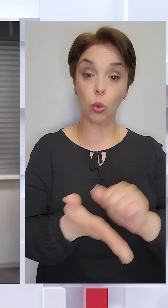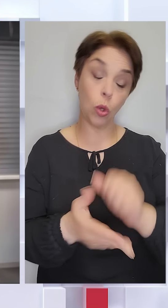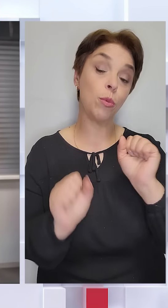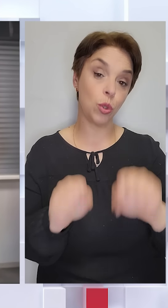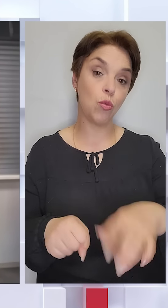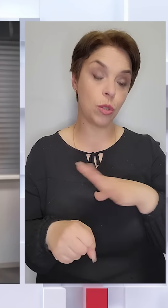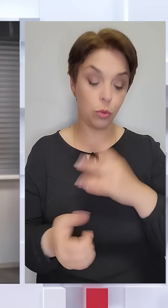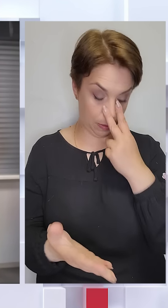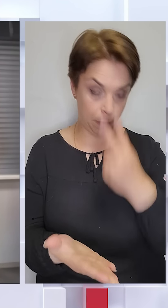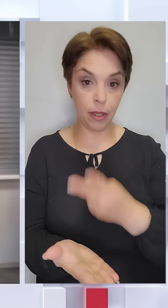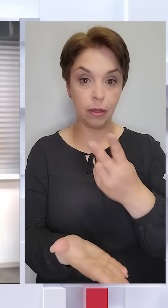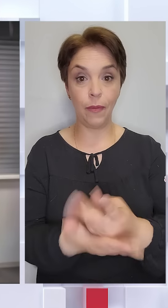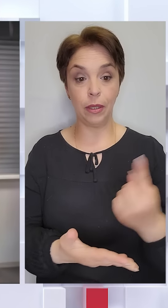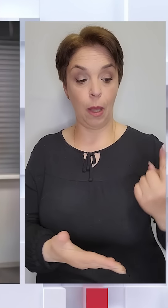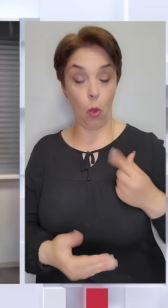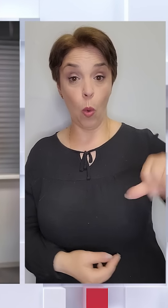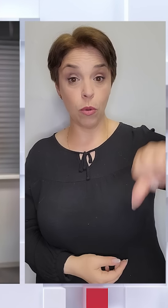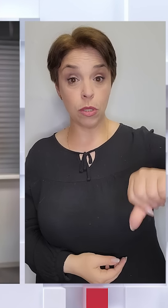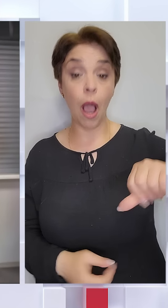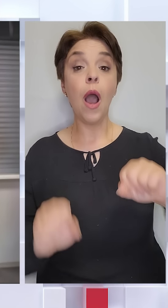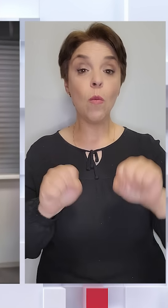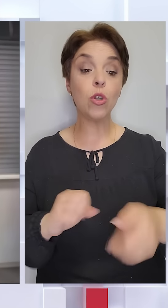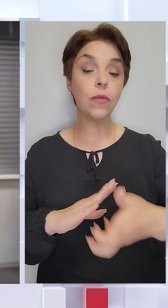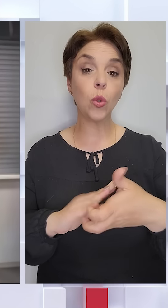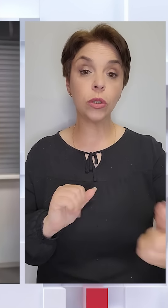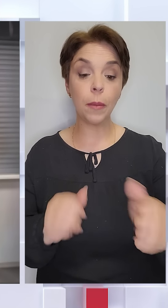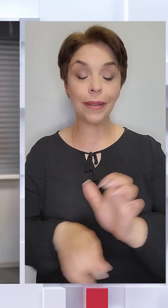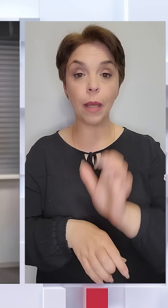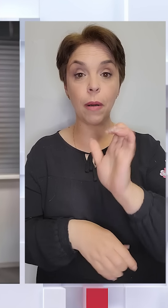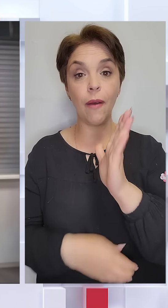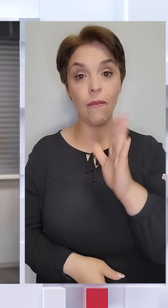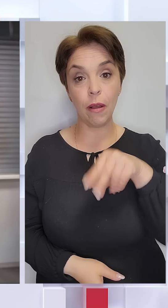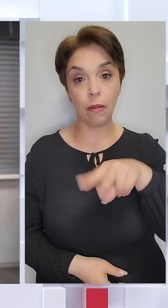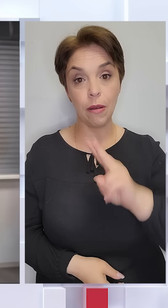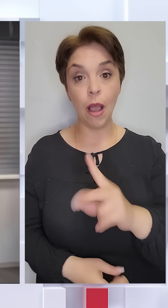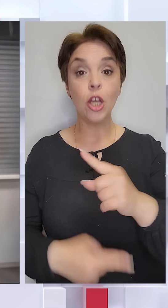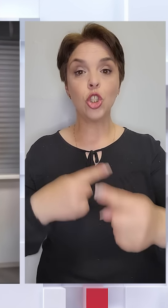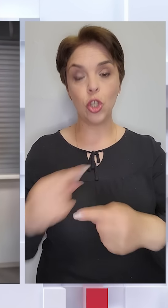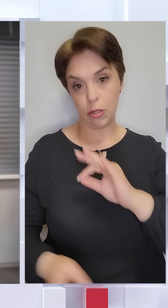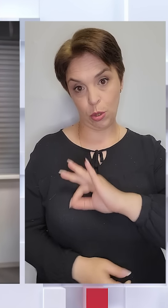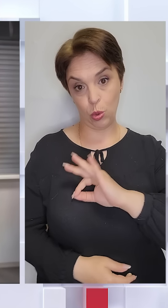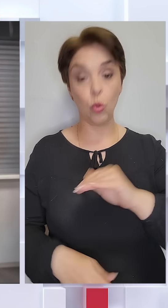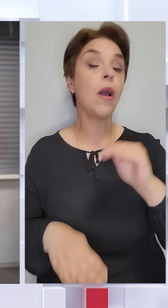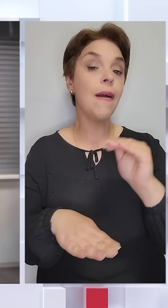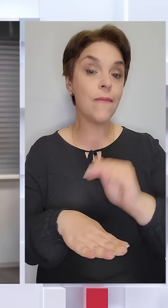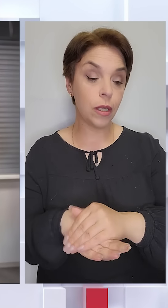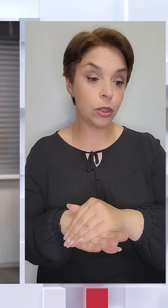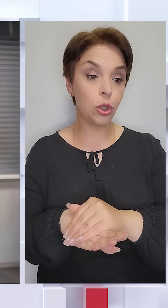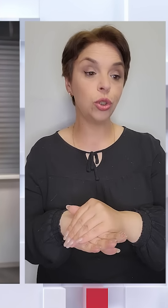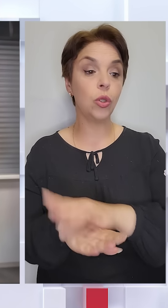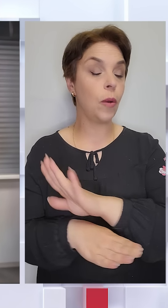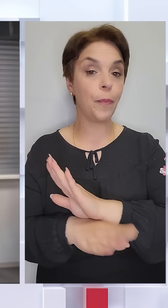пред'явити на блокпостах. Можливість отримати направлення на ВЛК через застосунок. Тобто, фактично, не